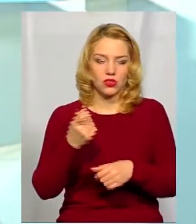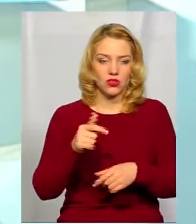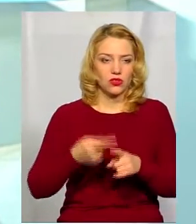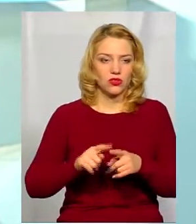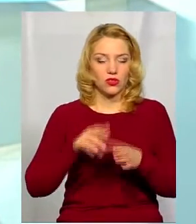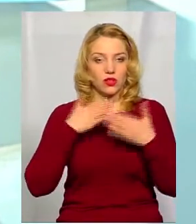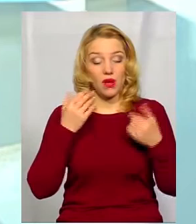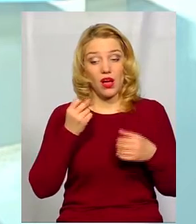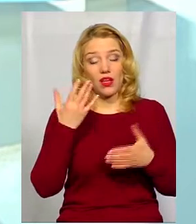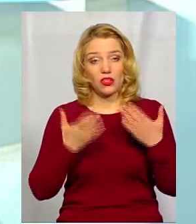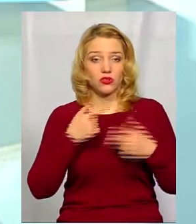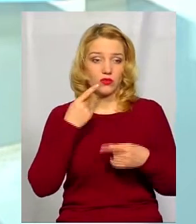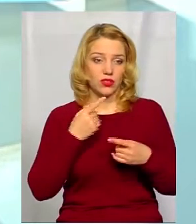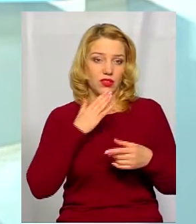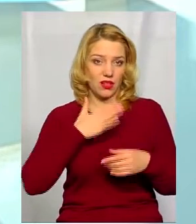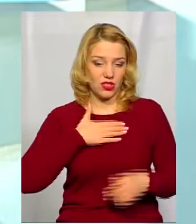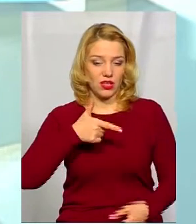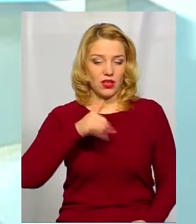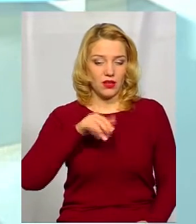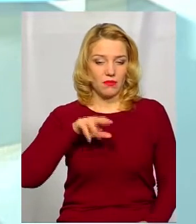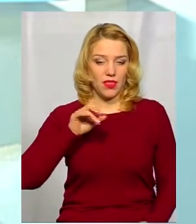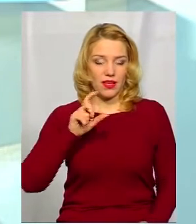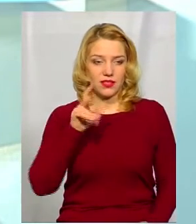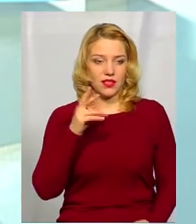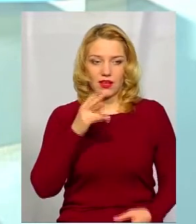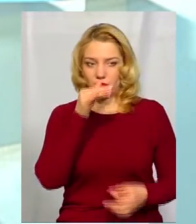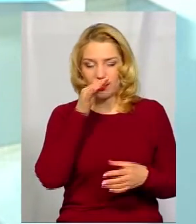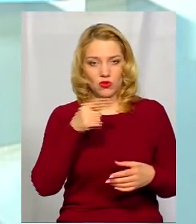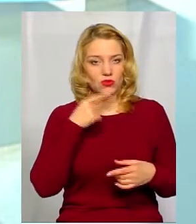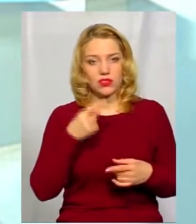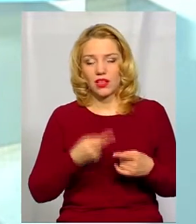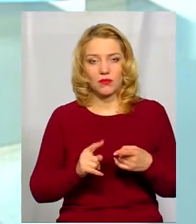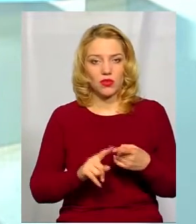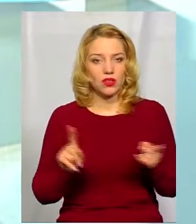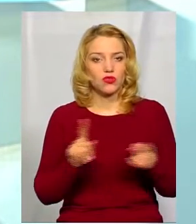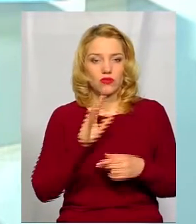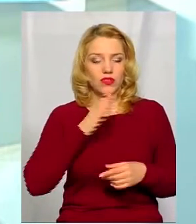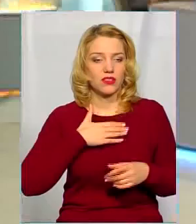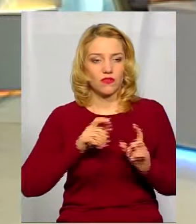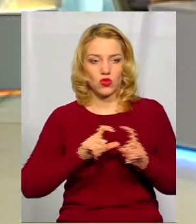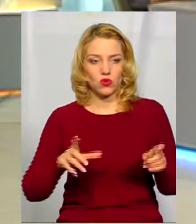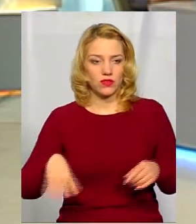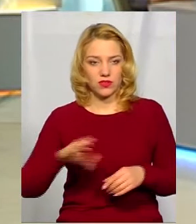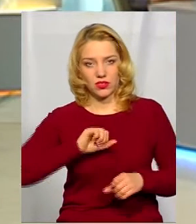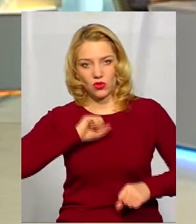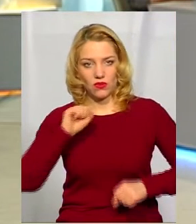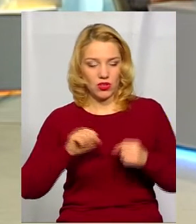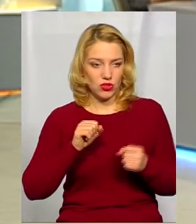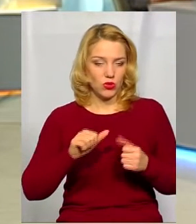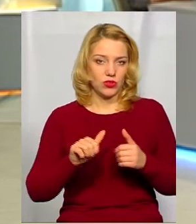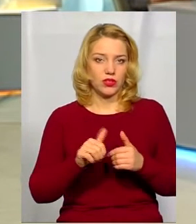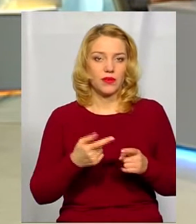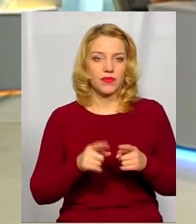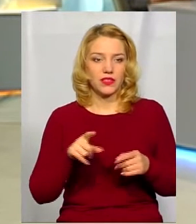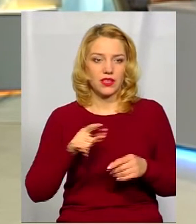цього немає. Хоча, якщо говорити про нашу гімназію, я не можу не сказати про те, що в нашій школі всі діти товаришують між собою.